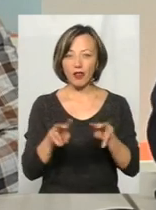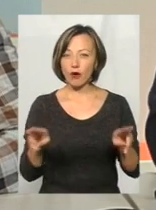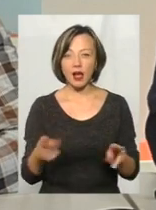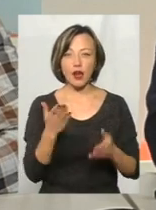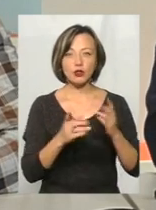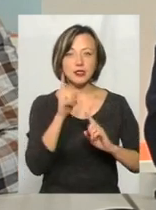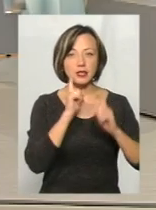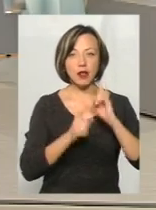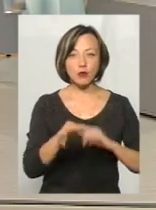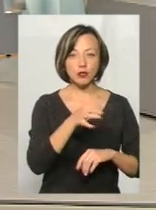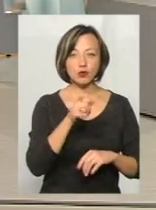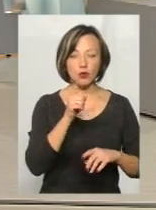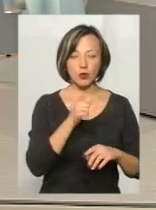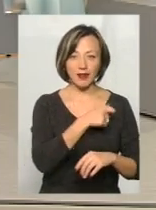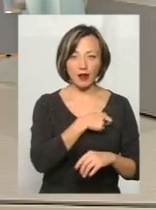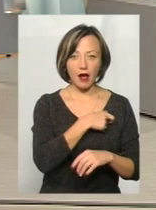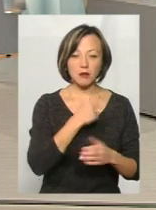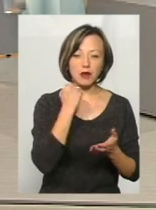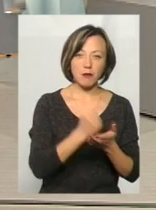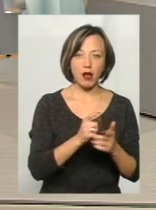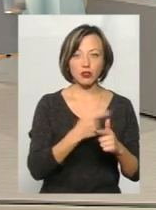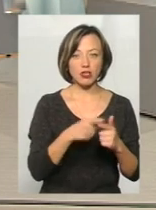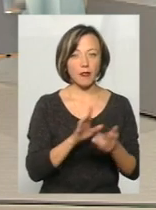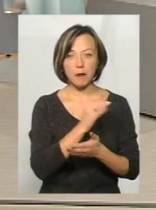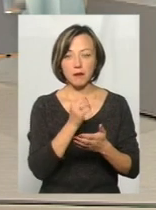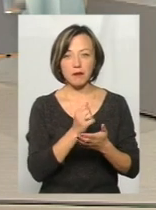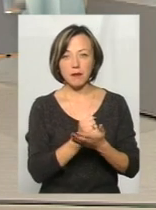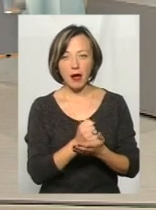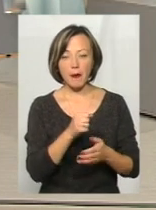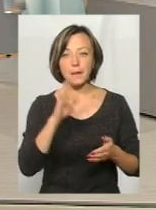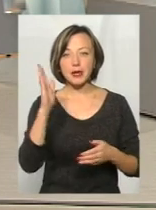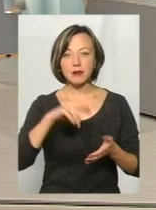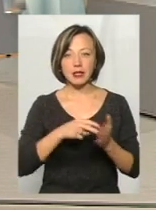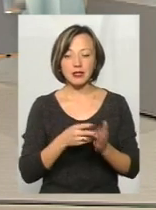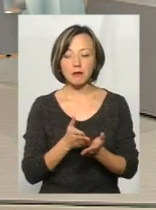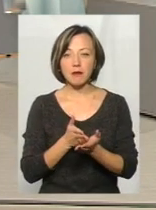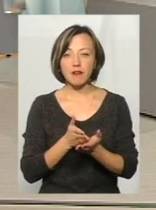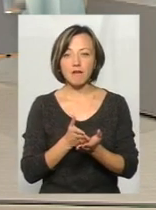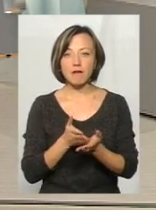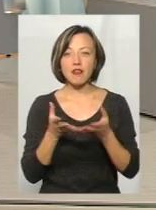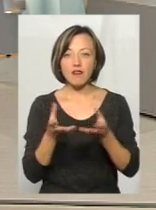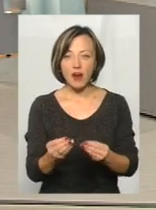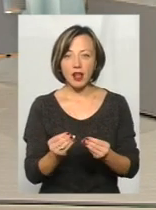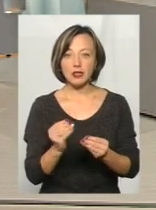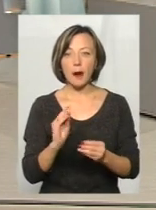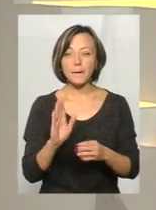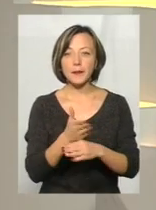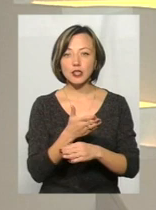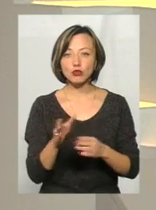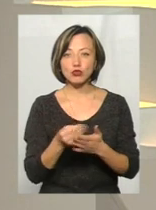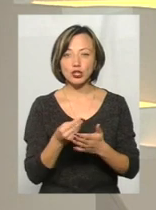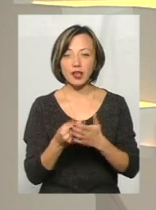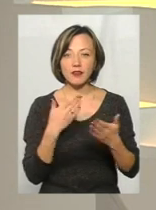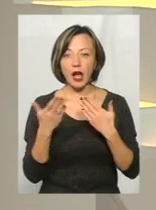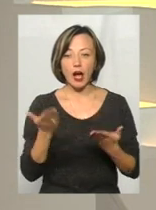якщо сесія обласної ради приймає чи не приймає перспективний план, це впливає на прямі міжбюджетні відносини. Тобто, по суті,